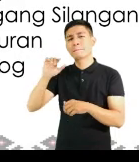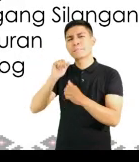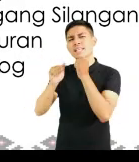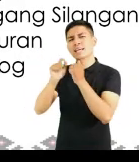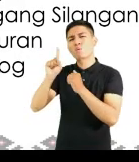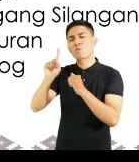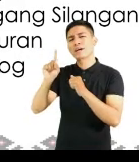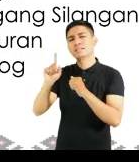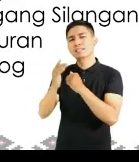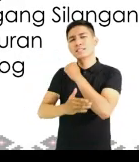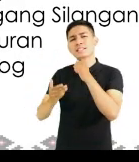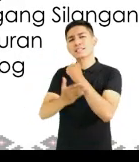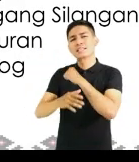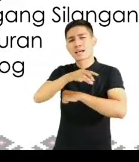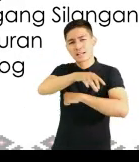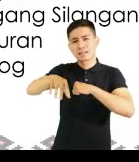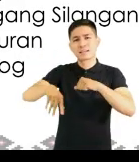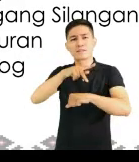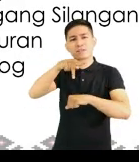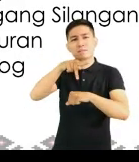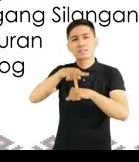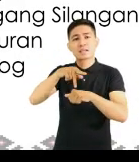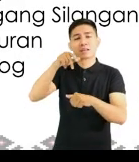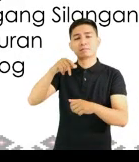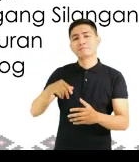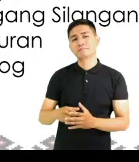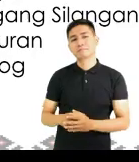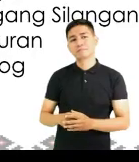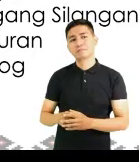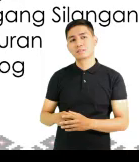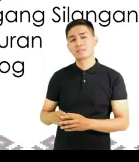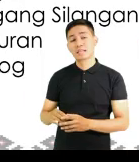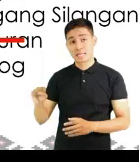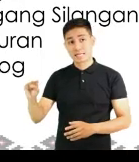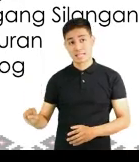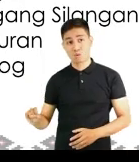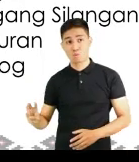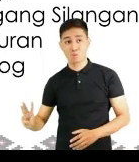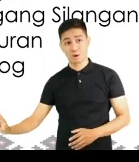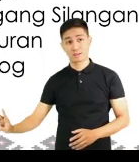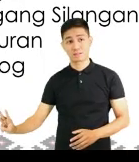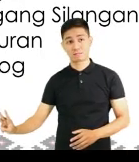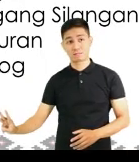mga karating bansa nito. Sa gawing timog kanluran, matatagpuan natin ang bansang